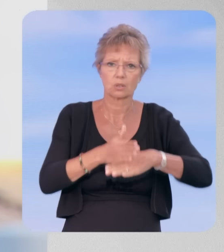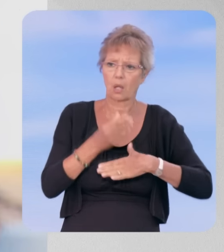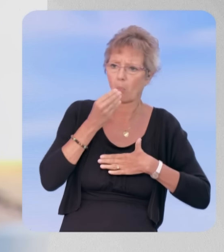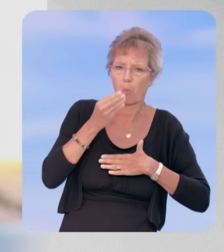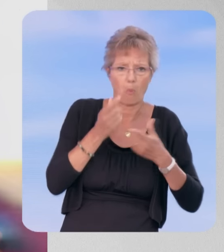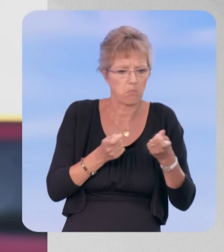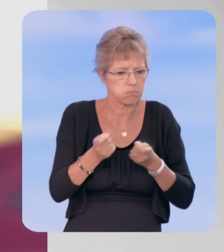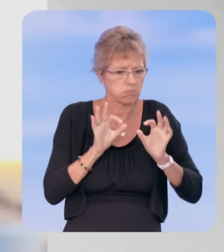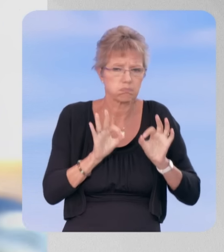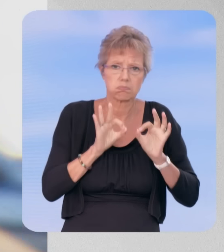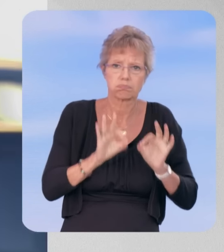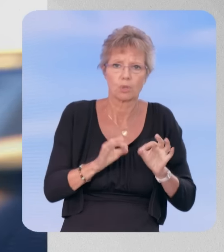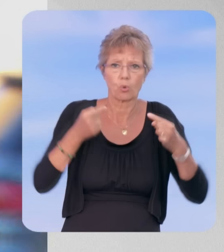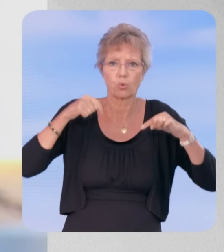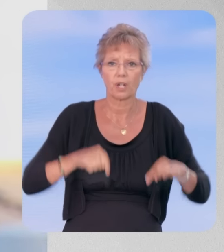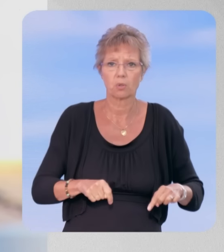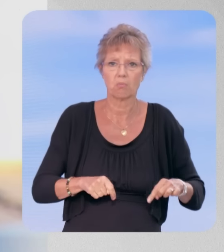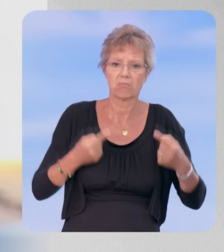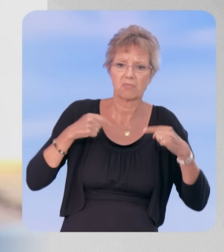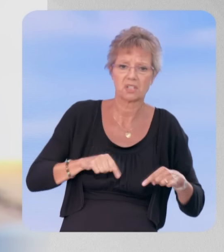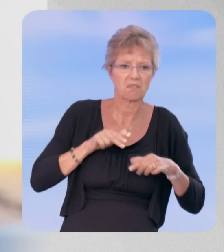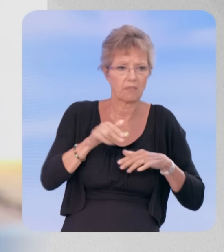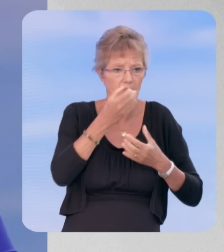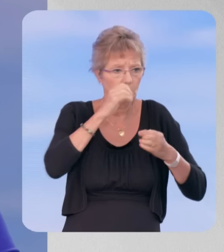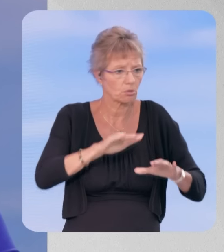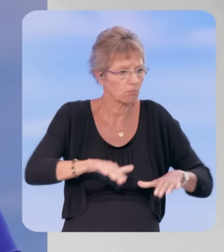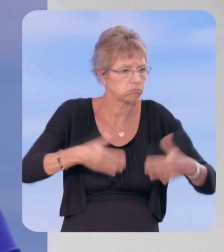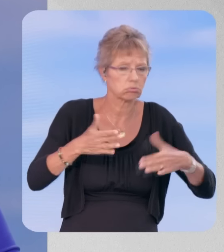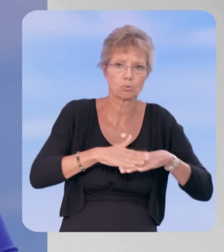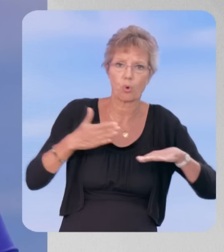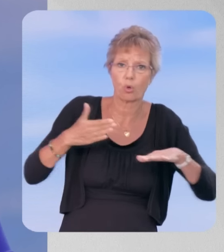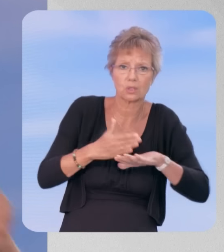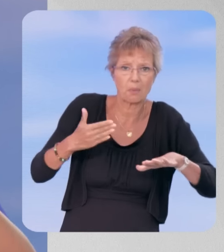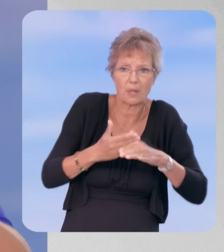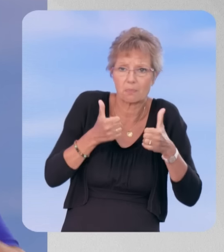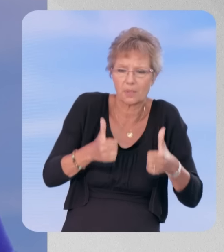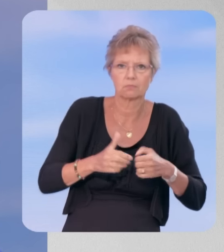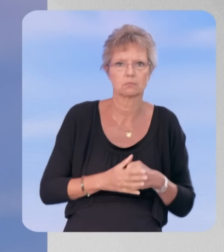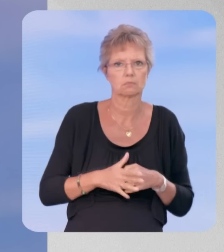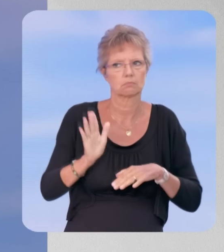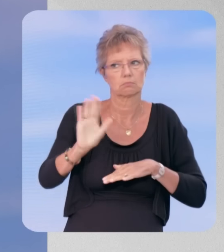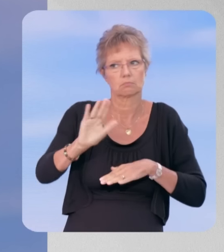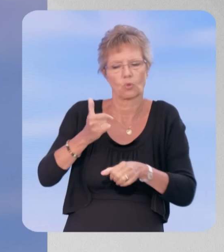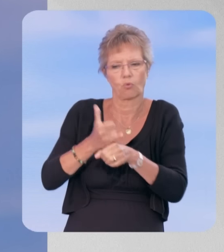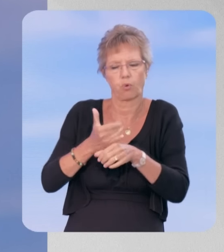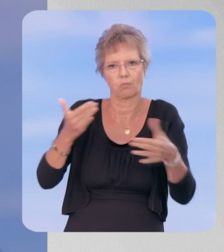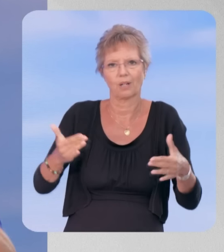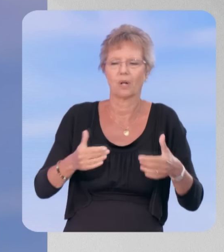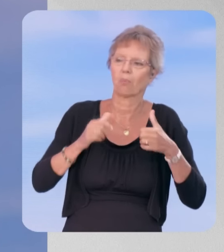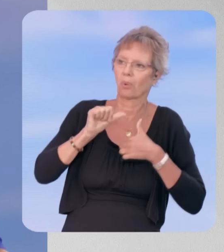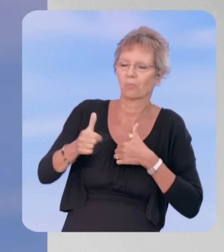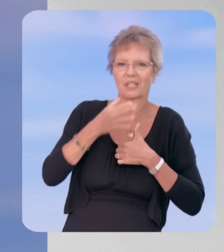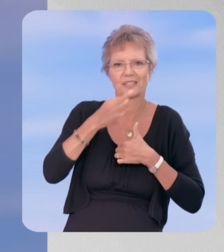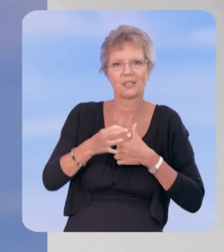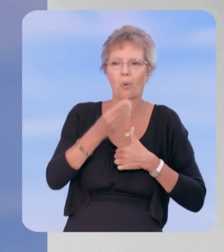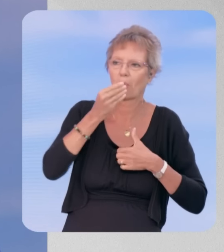et que, gouvernement des missionnaires ou pas, la rentrée va bien se passer. Eh bien, malheureusement, non, la rentrée n'est pas gérée. Alors déjà, je voudrais souhaiter évidemment une bonne rentrée aux